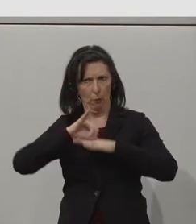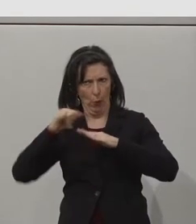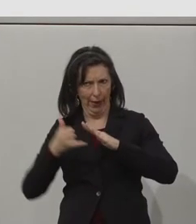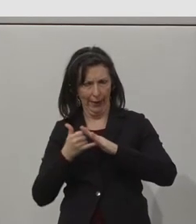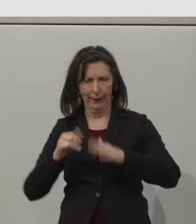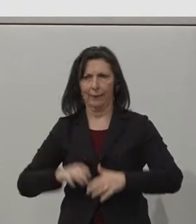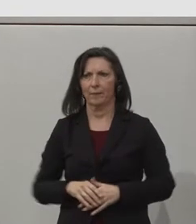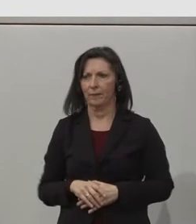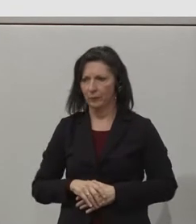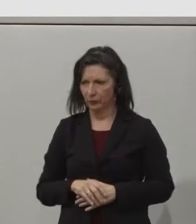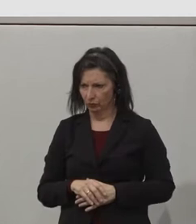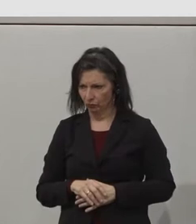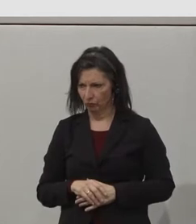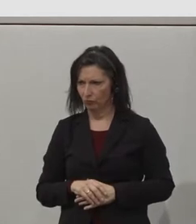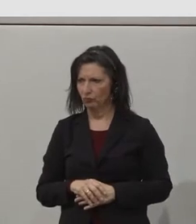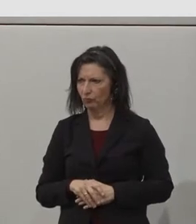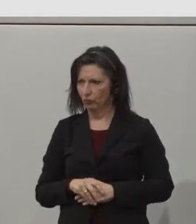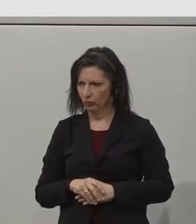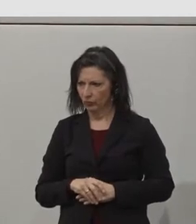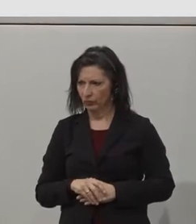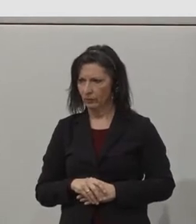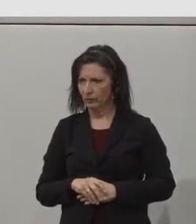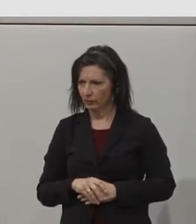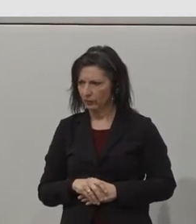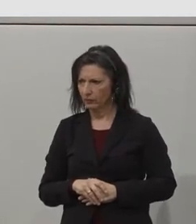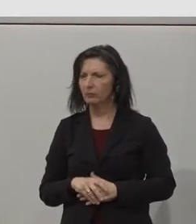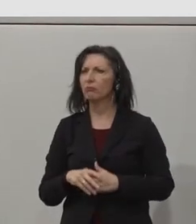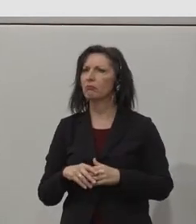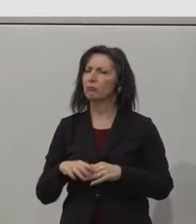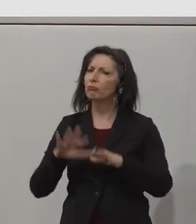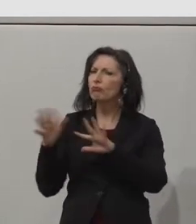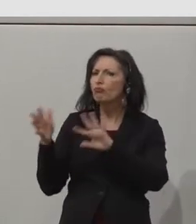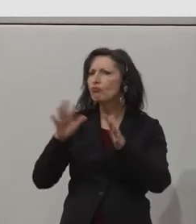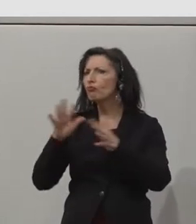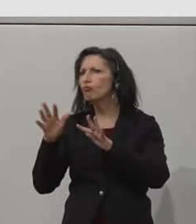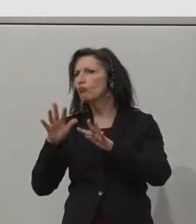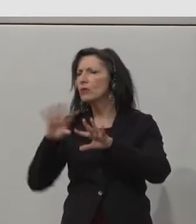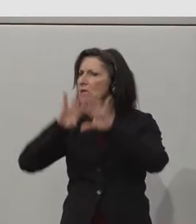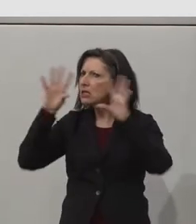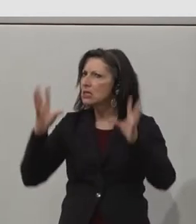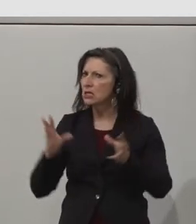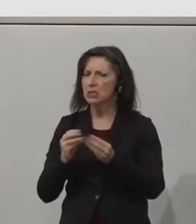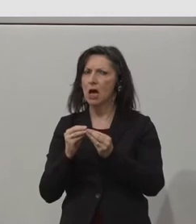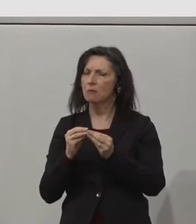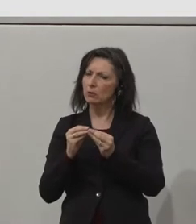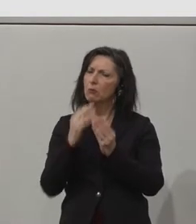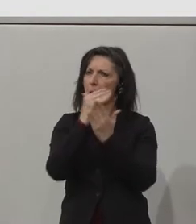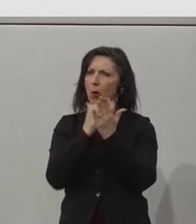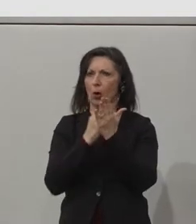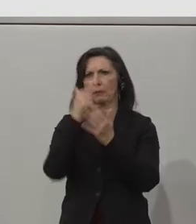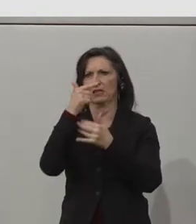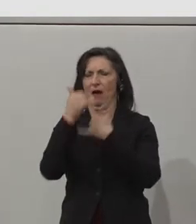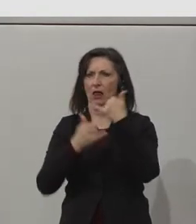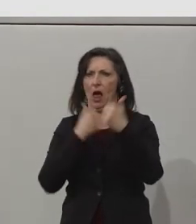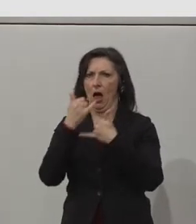So, basically, we run a two-year Certificate Programme for students with intellectual disabilities.